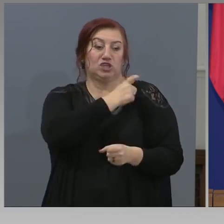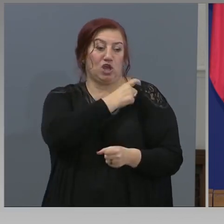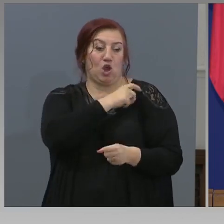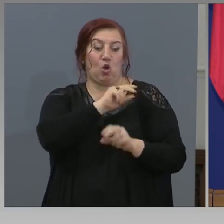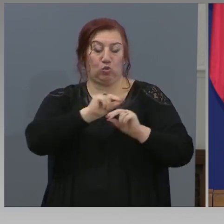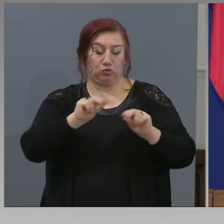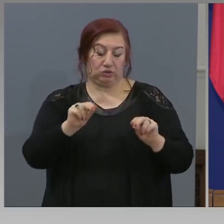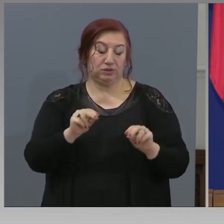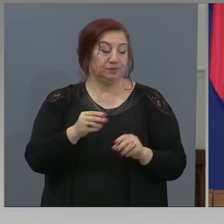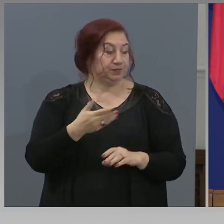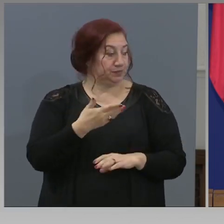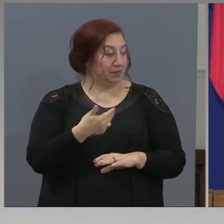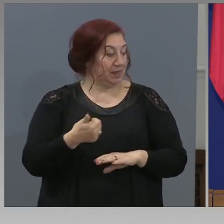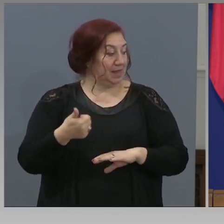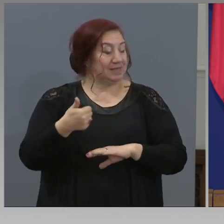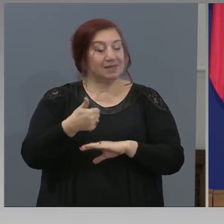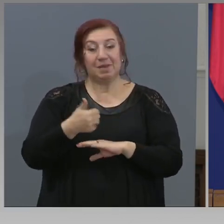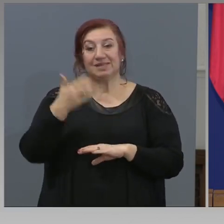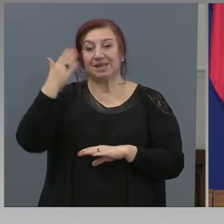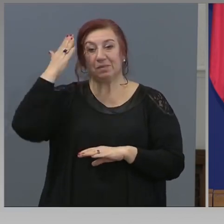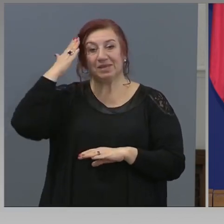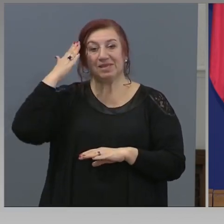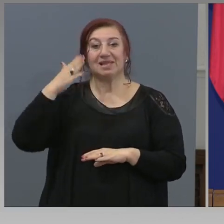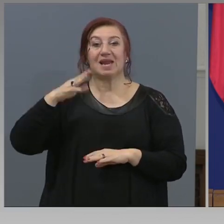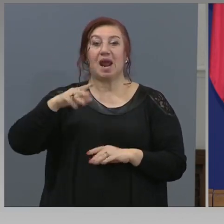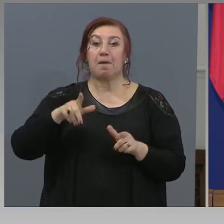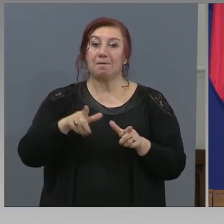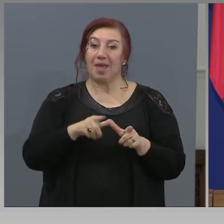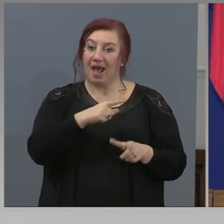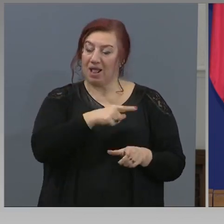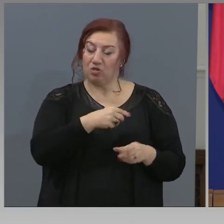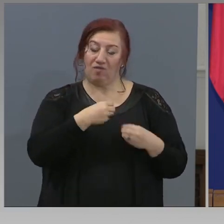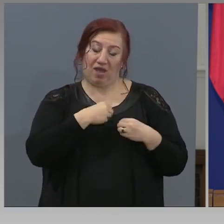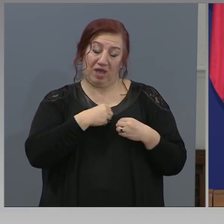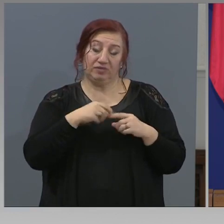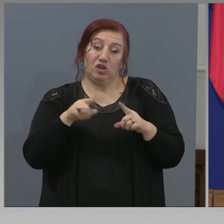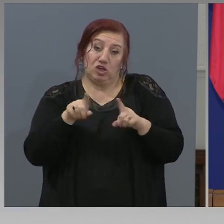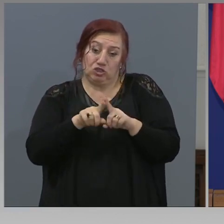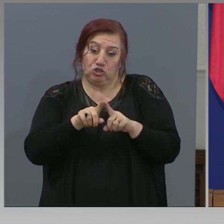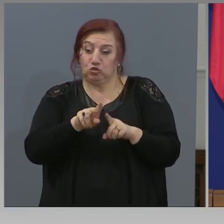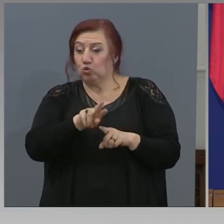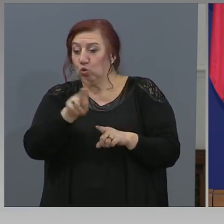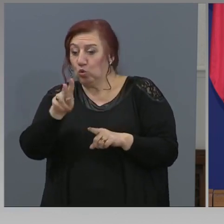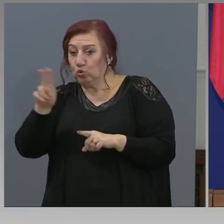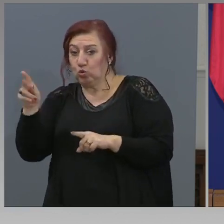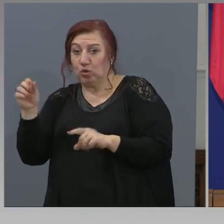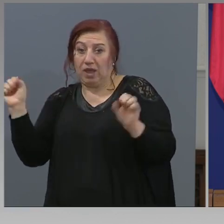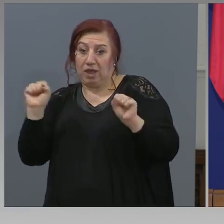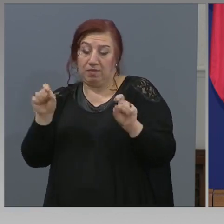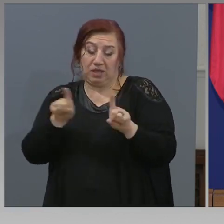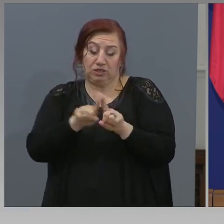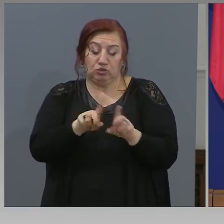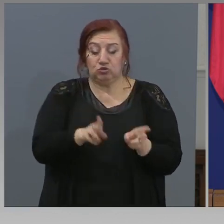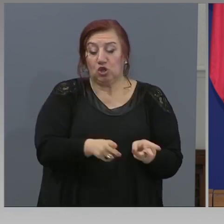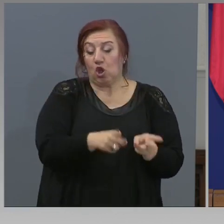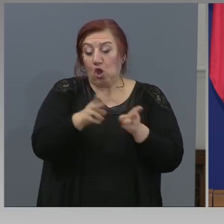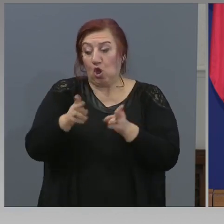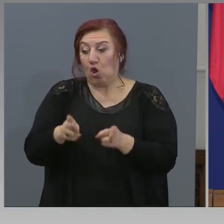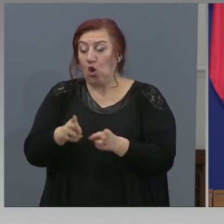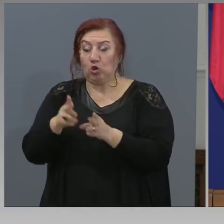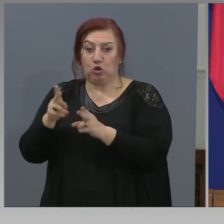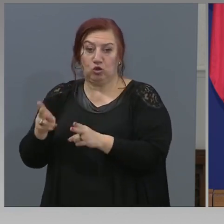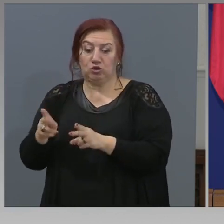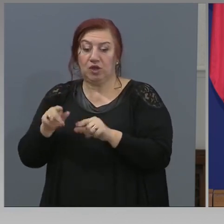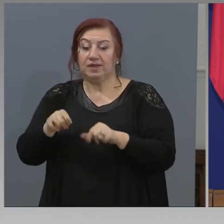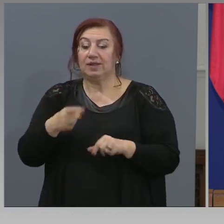Заместник министър Михайло ми подсказва, също каквото и за другите гимназии, ще се отложат. Тази година няма